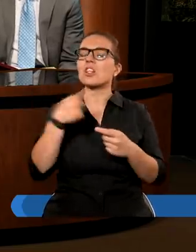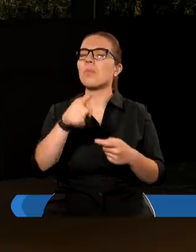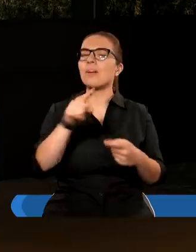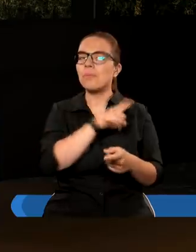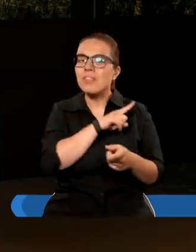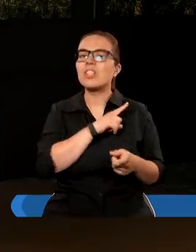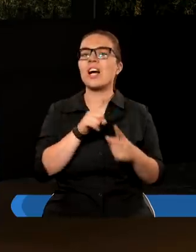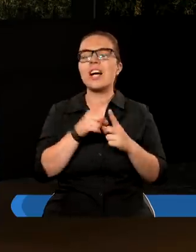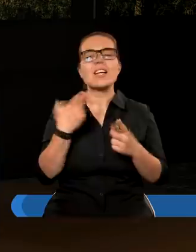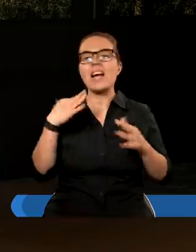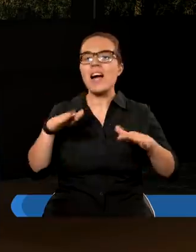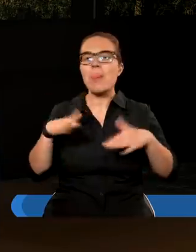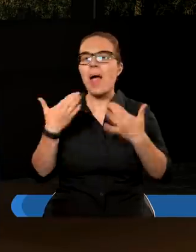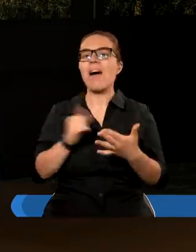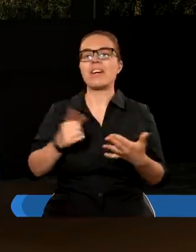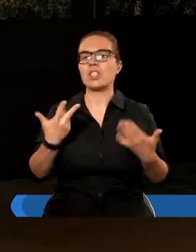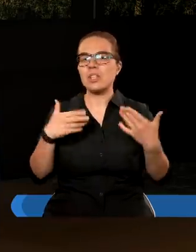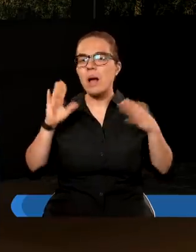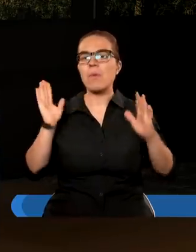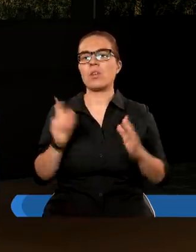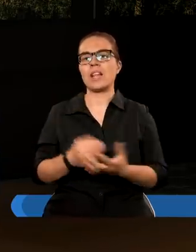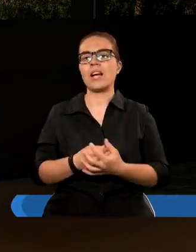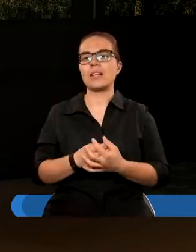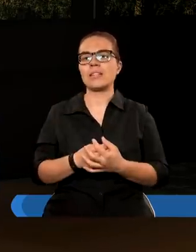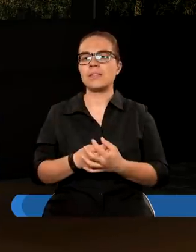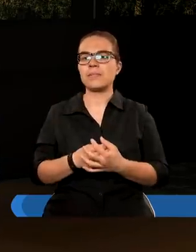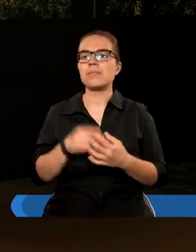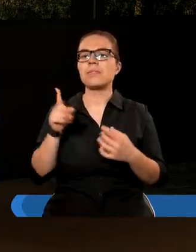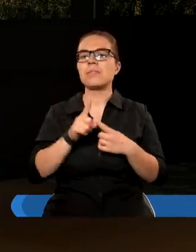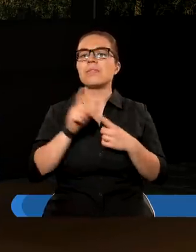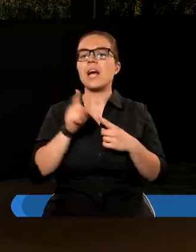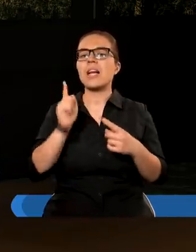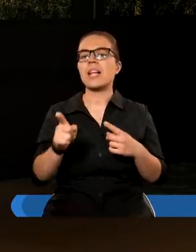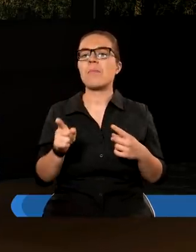Do tego zwiększy się bezprawie, a przez to